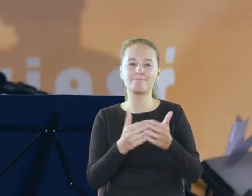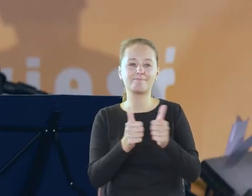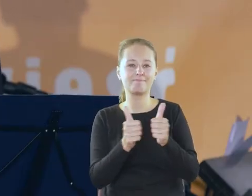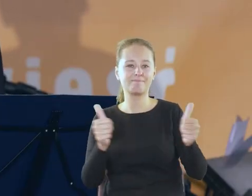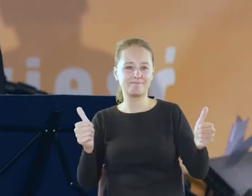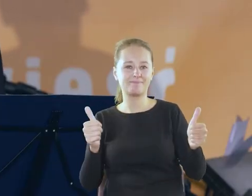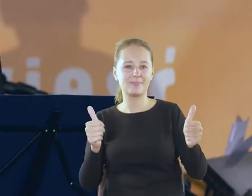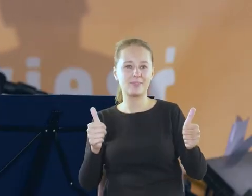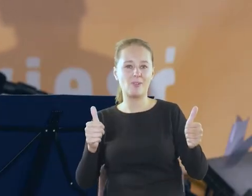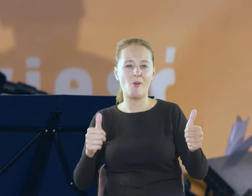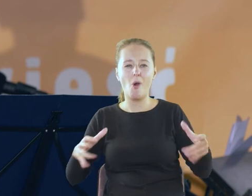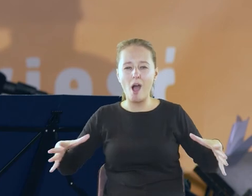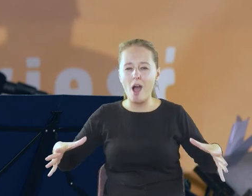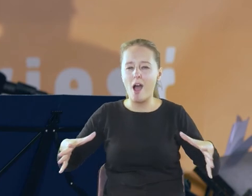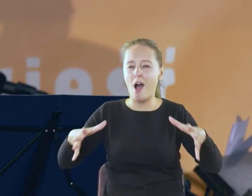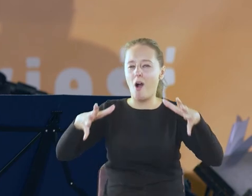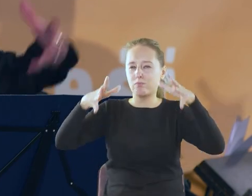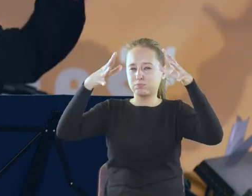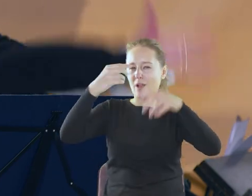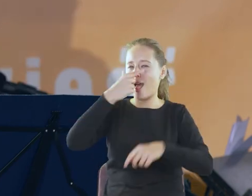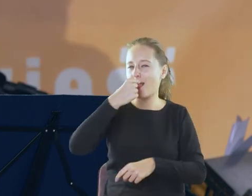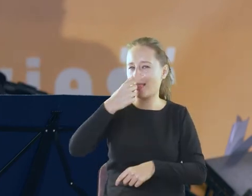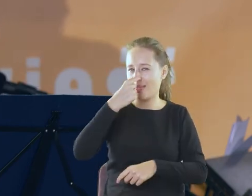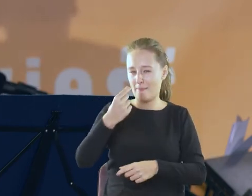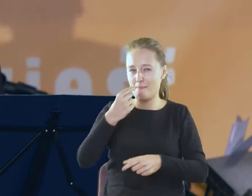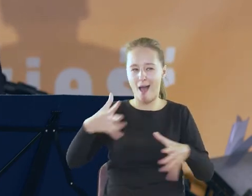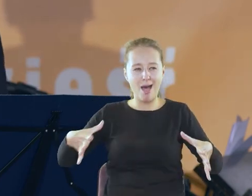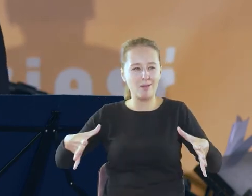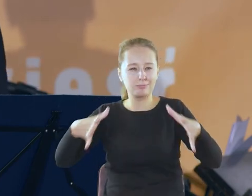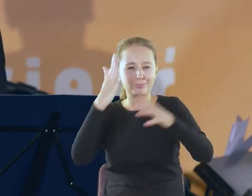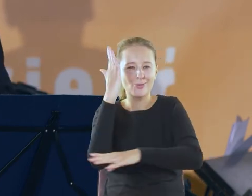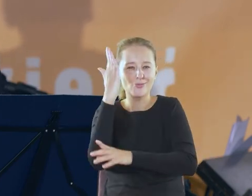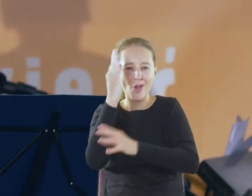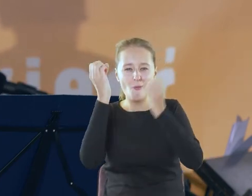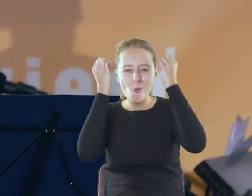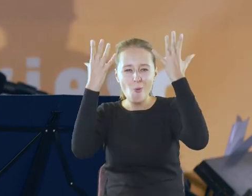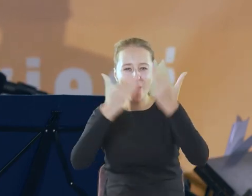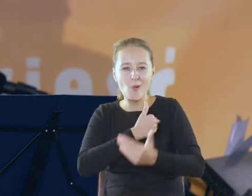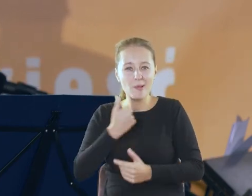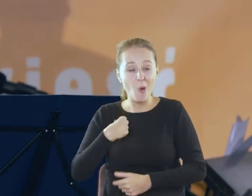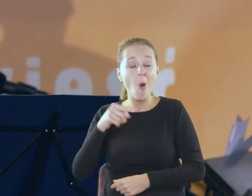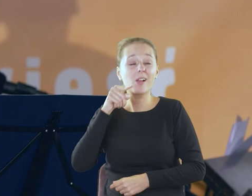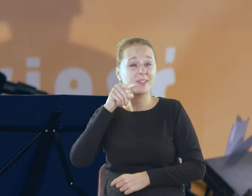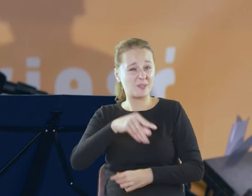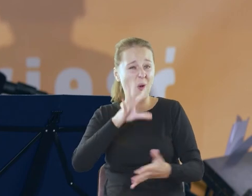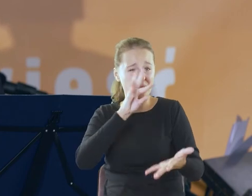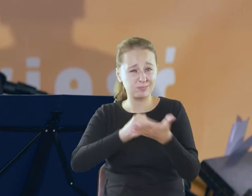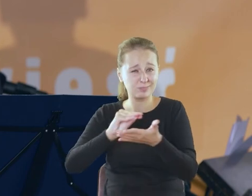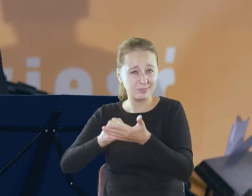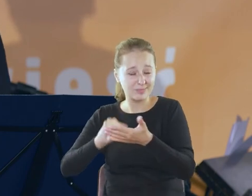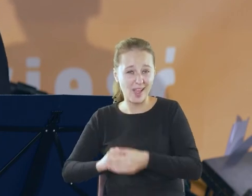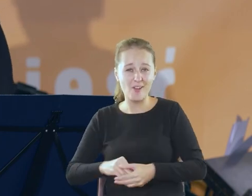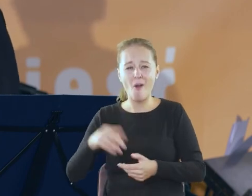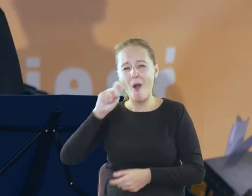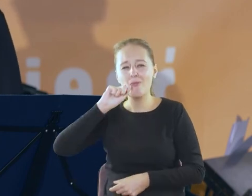lipa kultury polskiej i ona jest w różnych miejscach w różnych miejscach się pojawia wędruje z